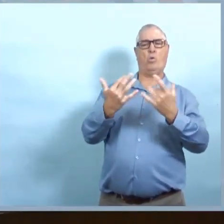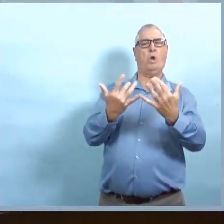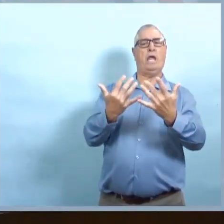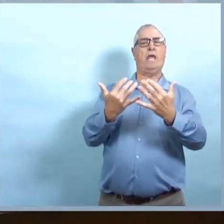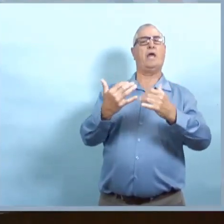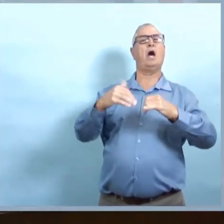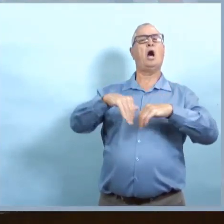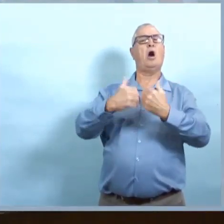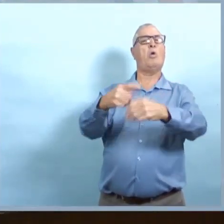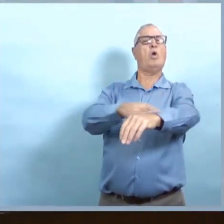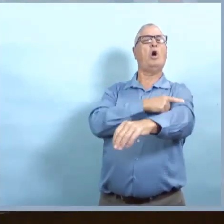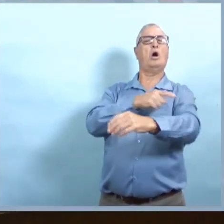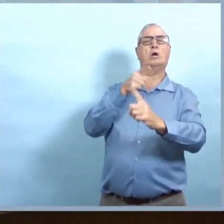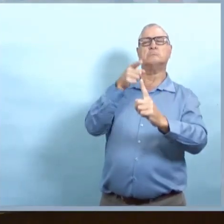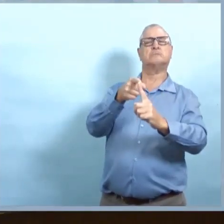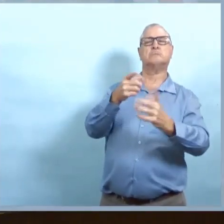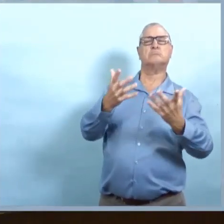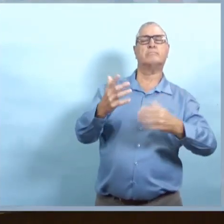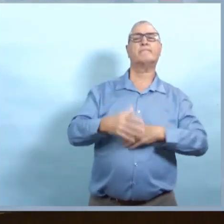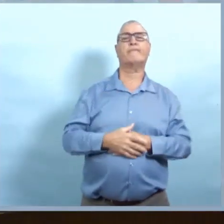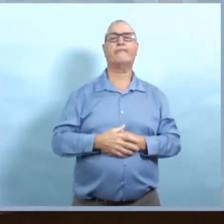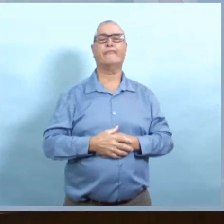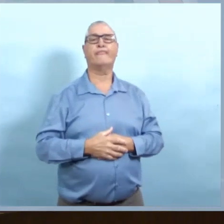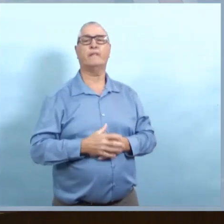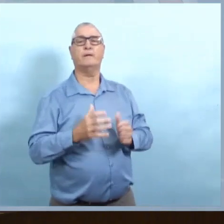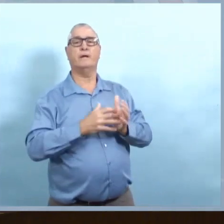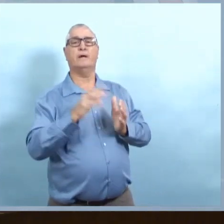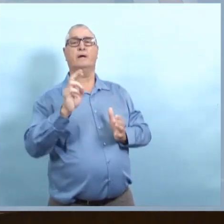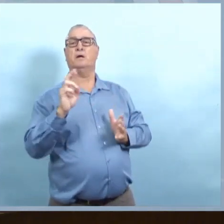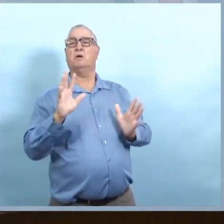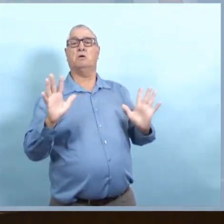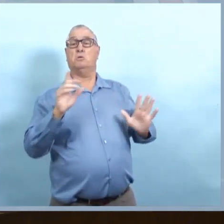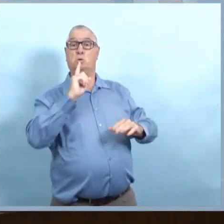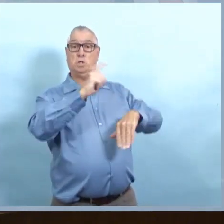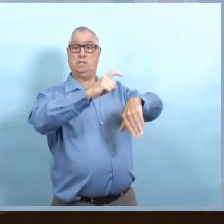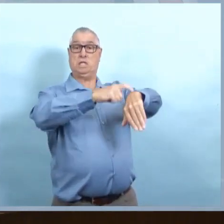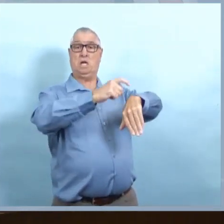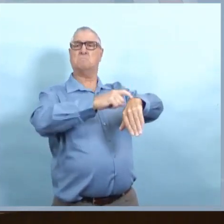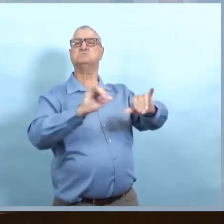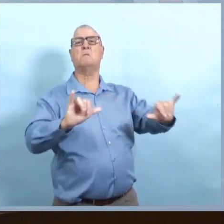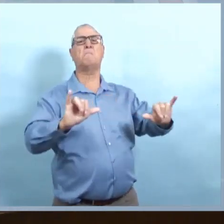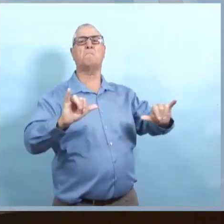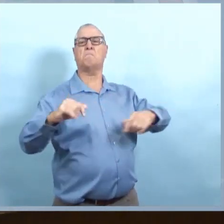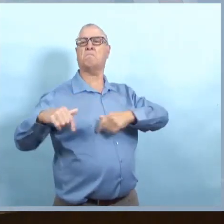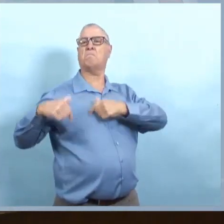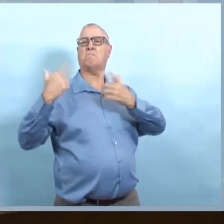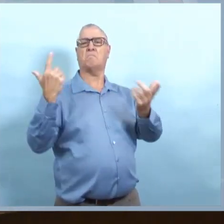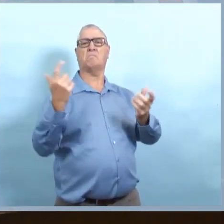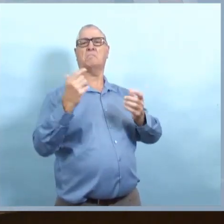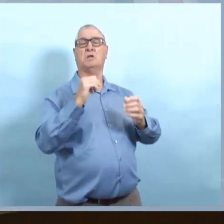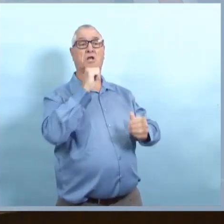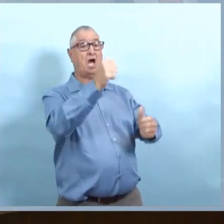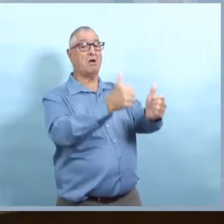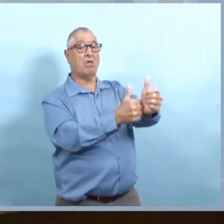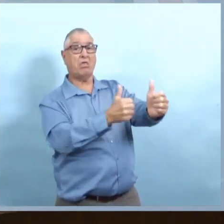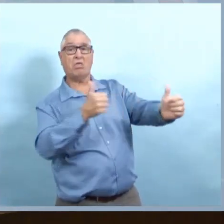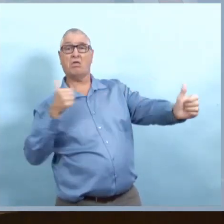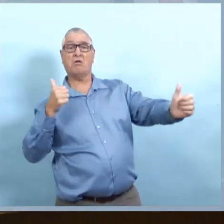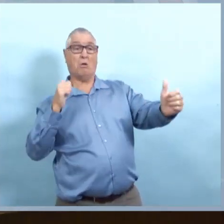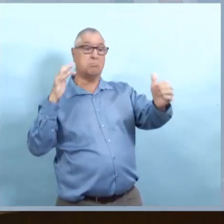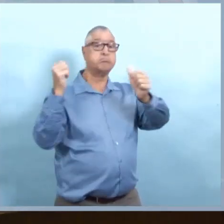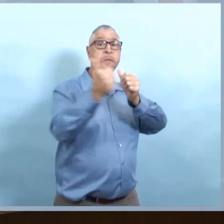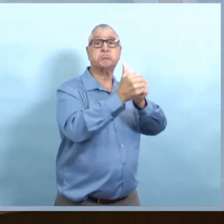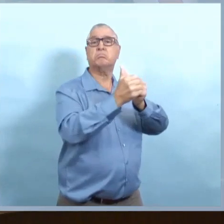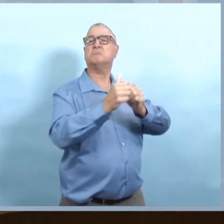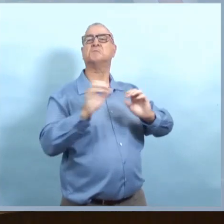Nous faisons face à des temps d'attente assez longs pour avoir les résultats positifs. Quels sont les temps moyens d'attente